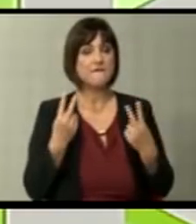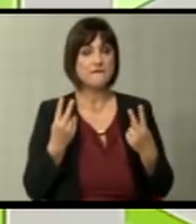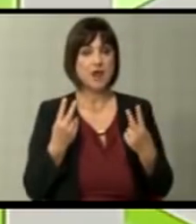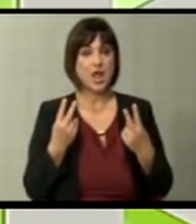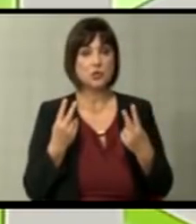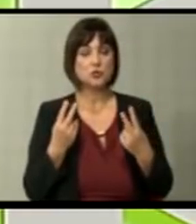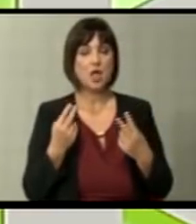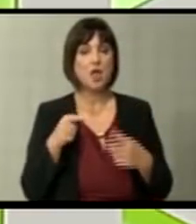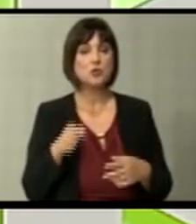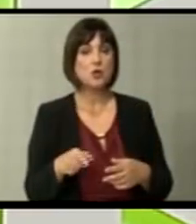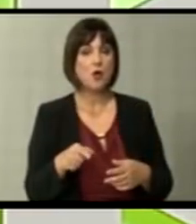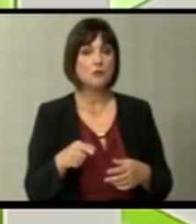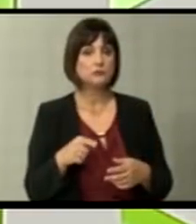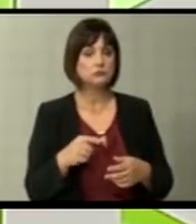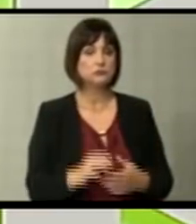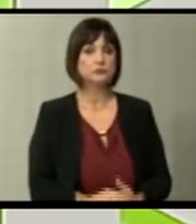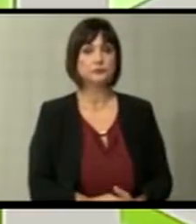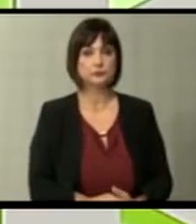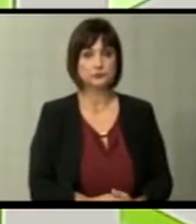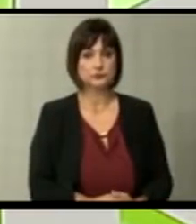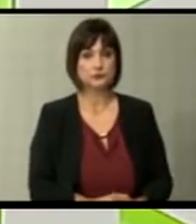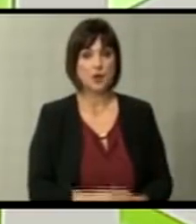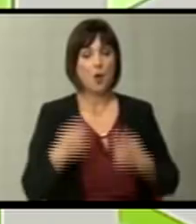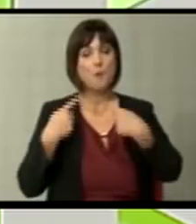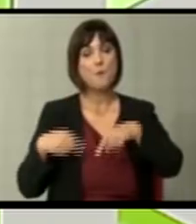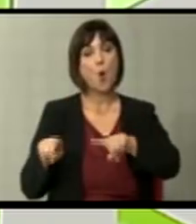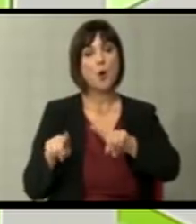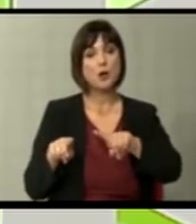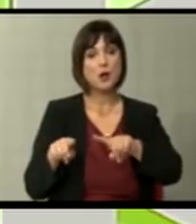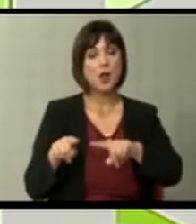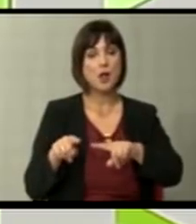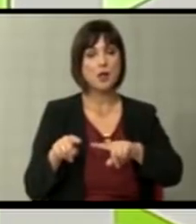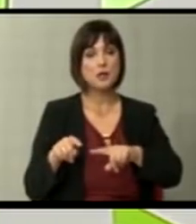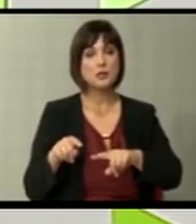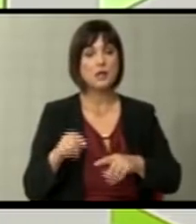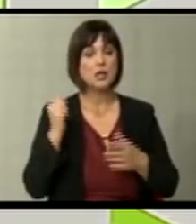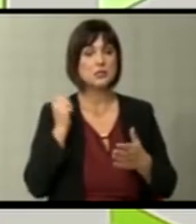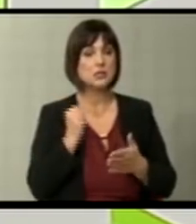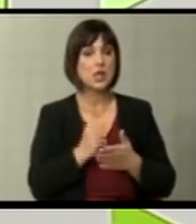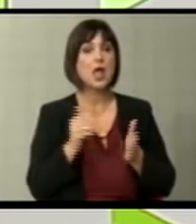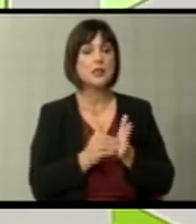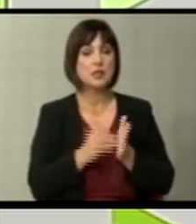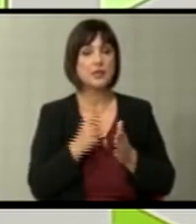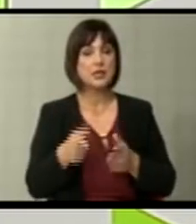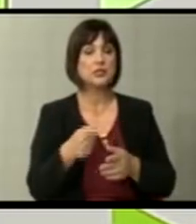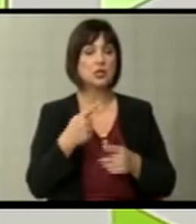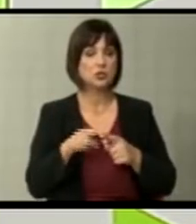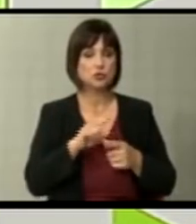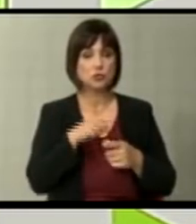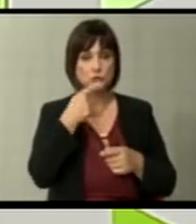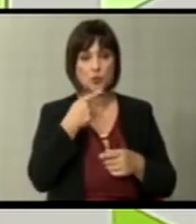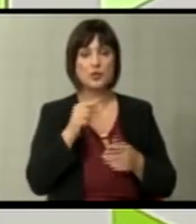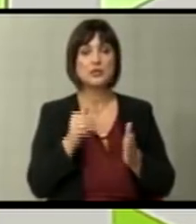Меѓутоа реално по крај декларативно треба и да се сработи на терен